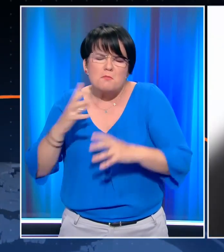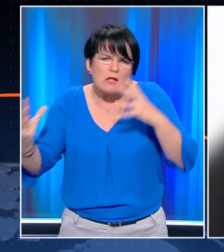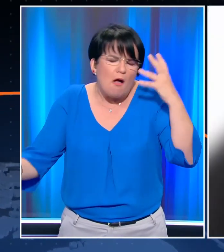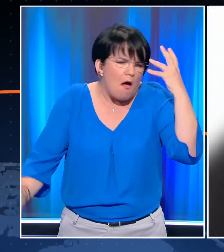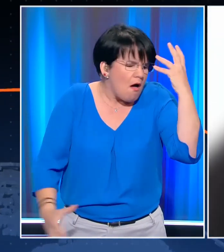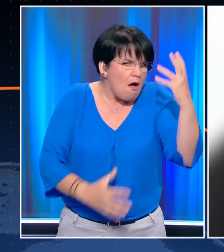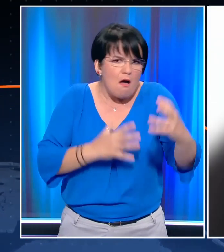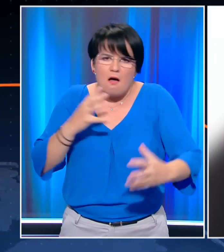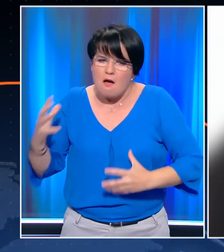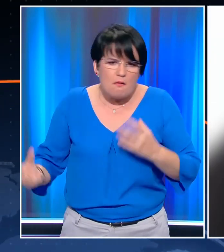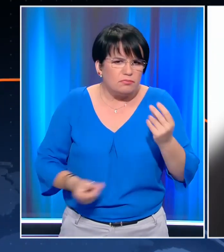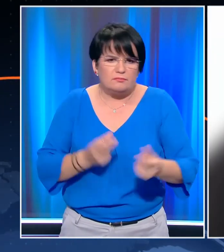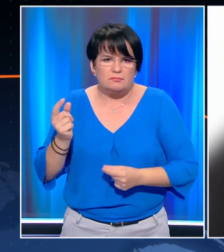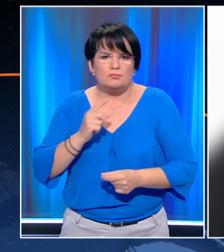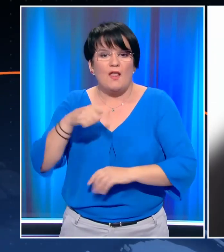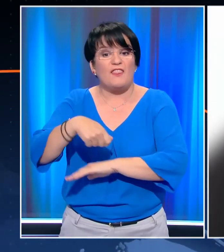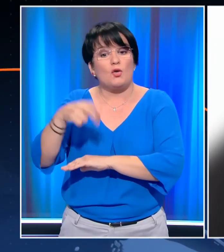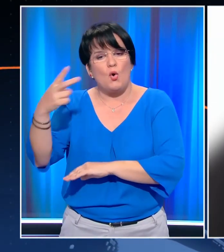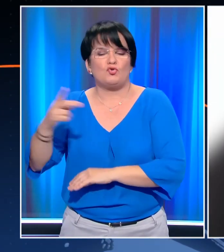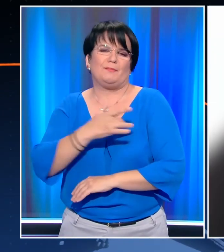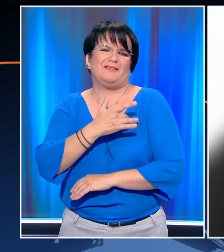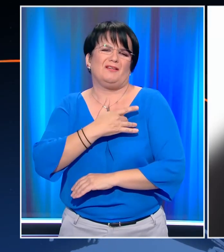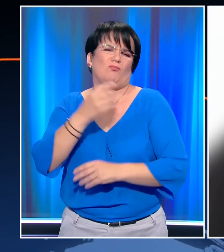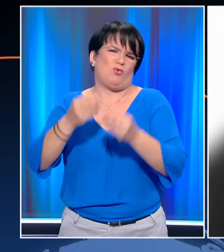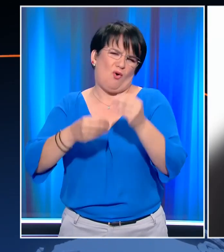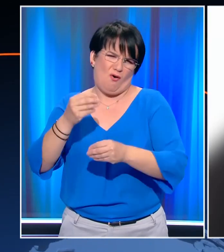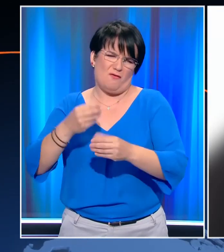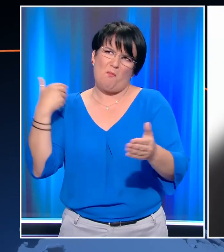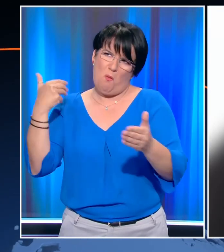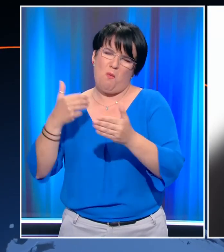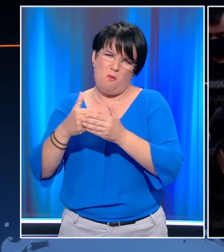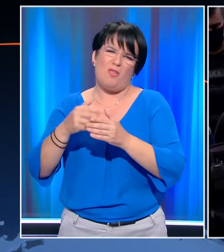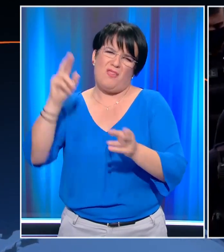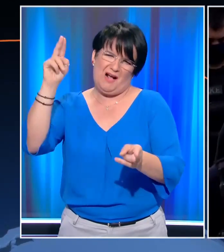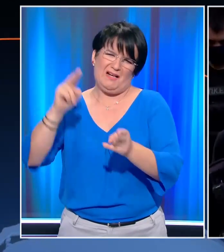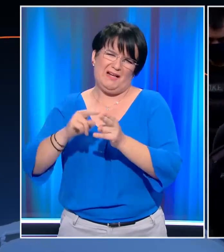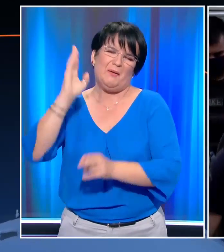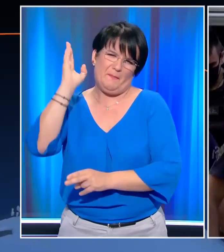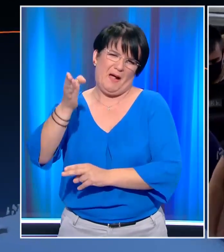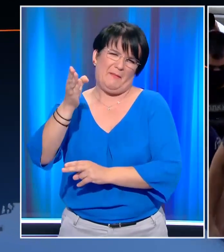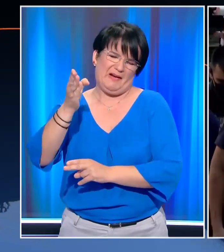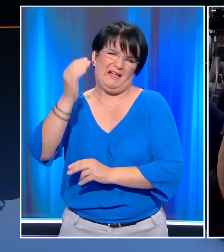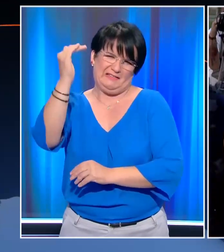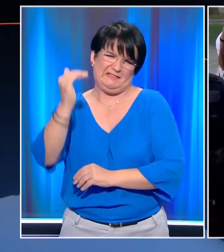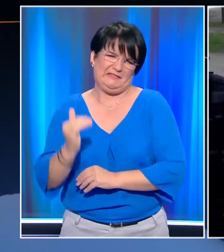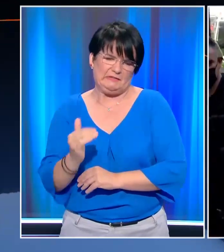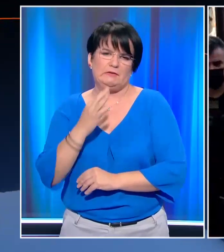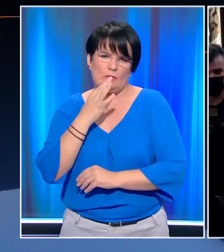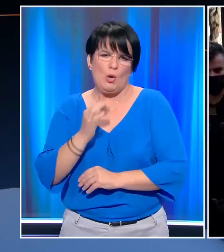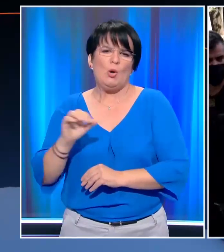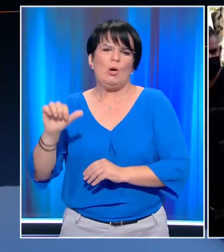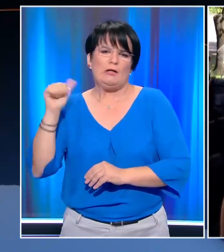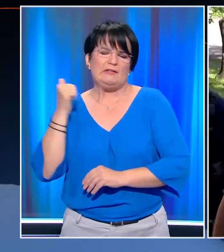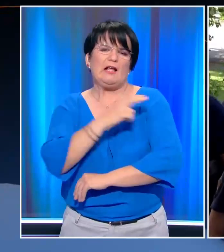Ο συνήγορος του επικαλείται χρόνια ψυχική διαταραχή για τον πελάτη το ζητώντας μειωμένο καταλογισμό για την πράξη του. Αν και χθες πήρε